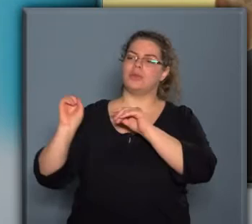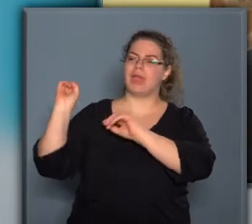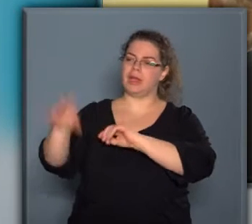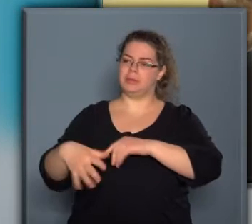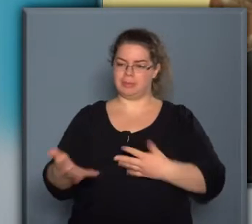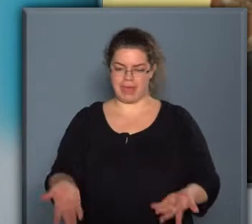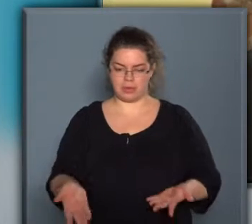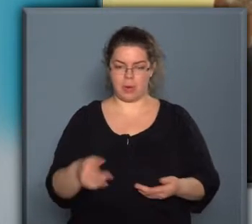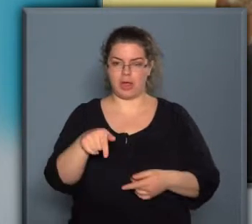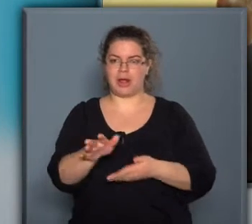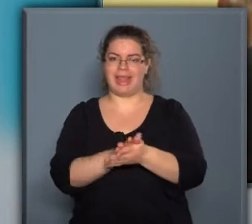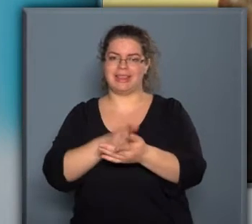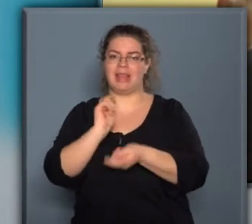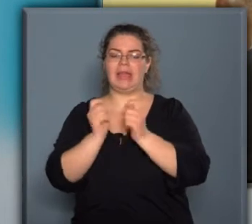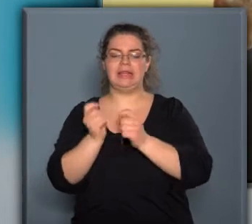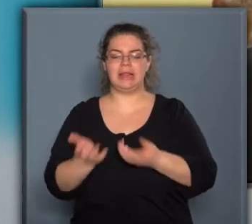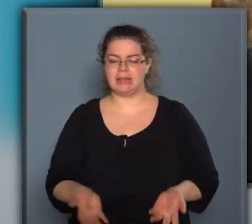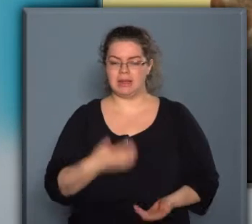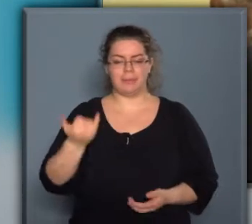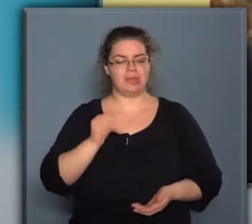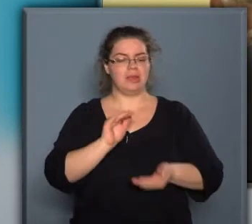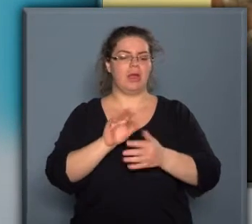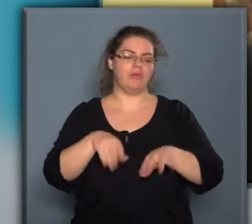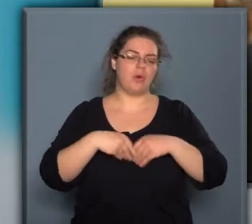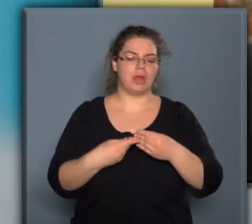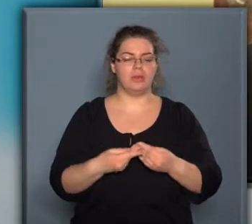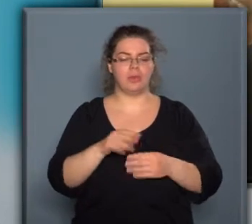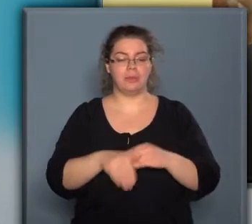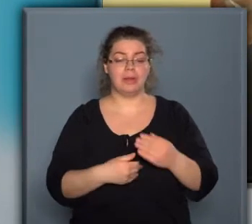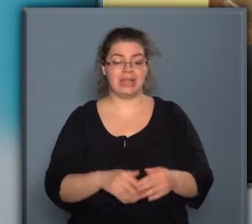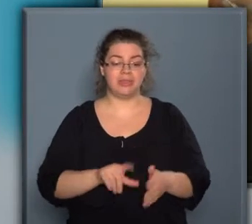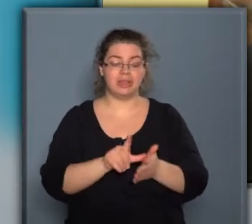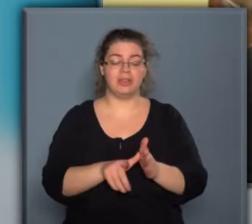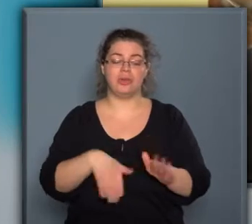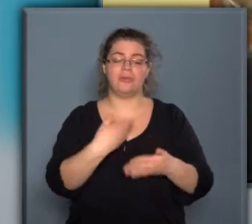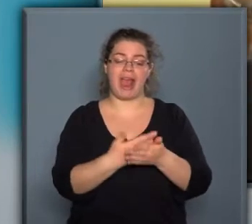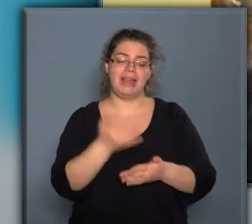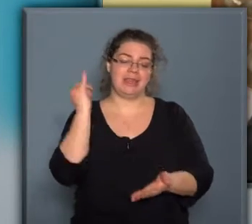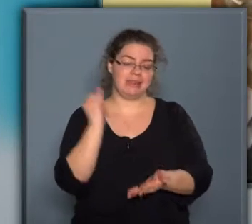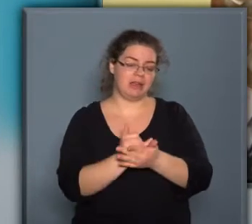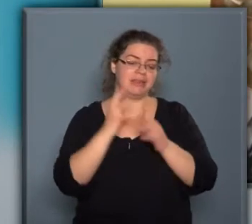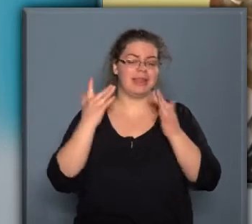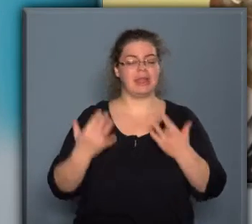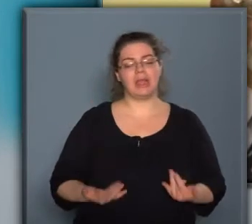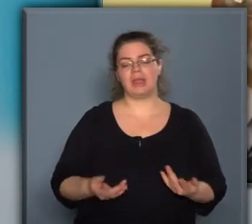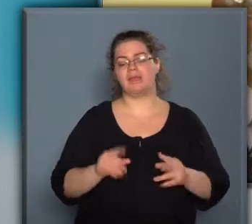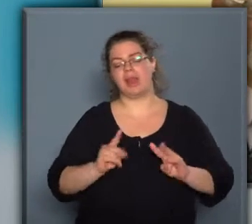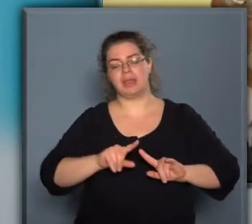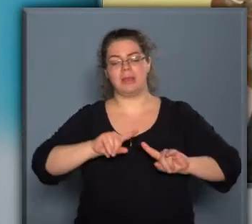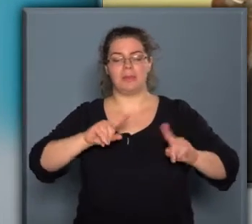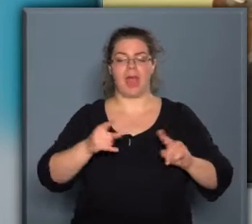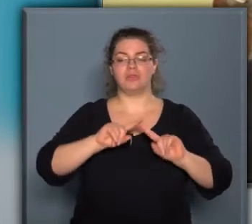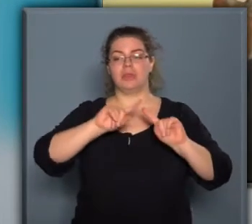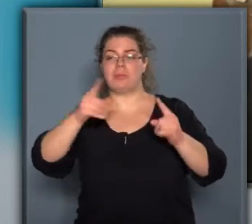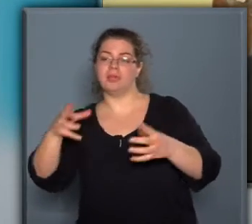arra kezdenek-e el licitálni, az mindig a fogadókon múlik, és esetleg később válik igazi értéké, valaki egy